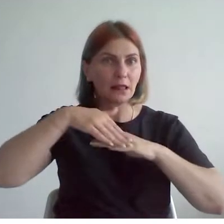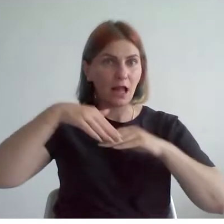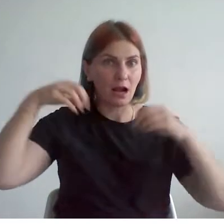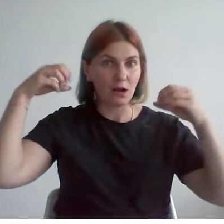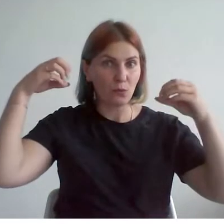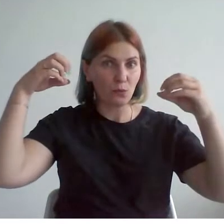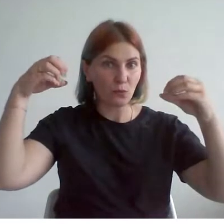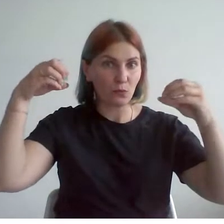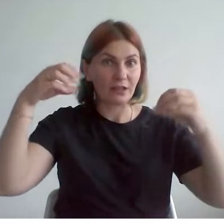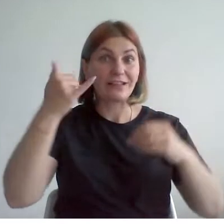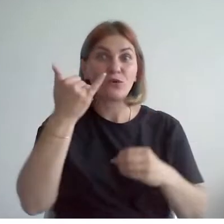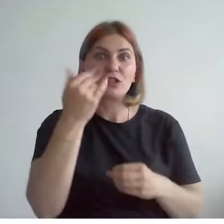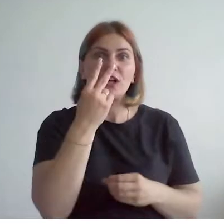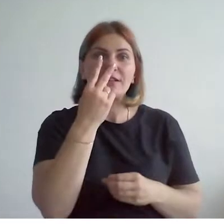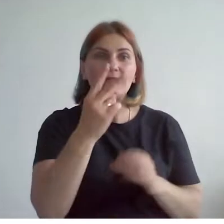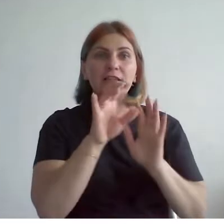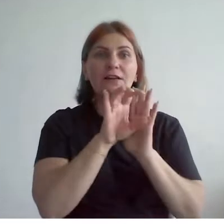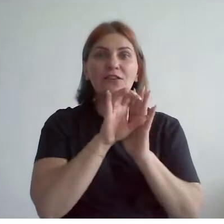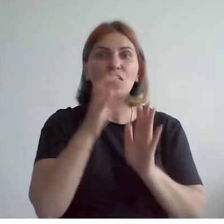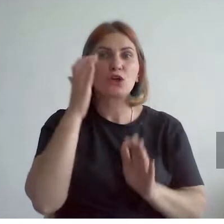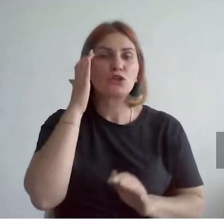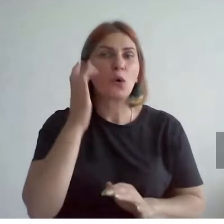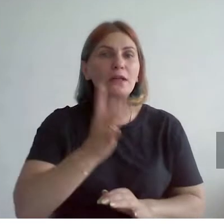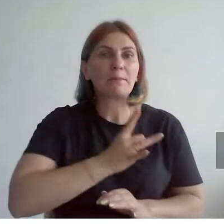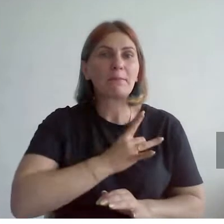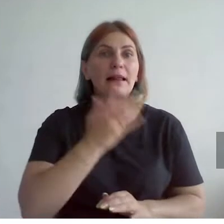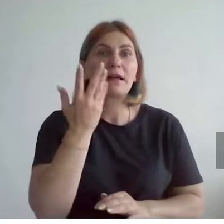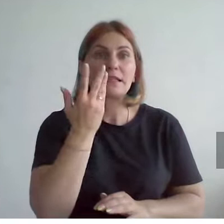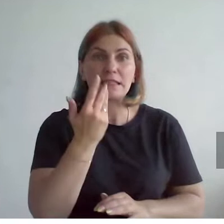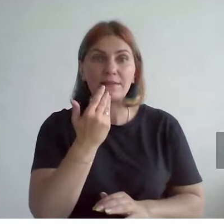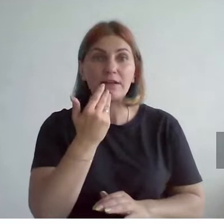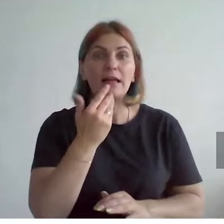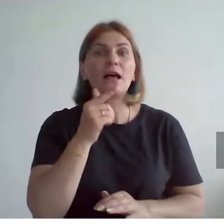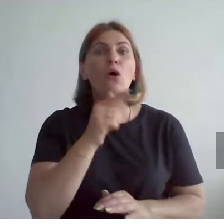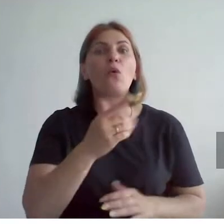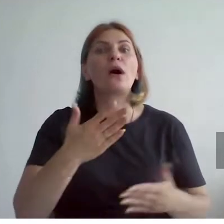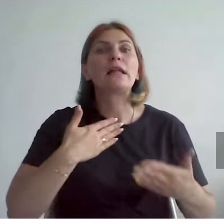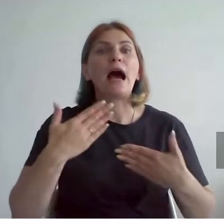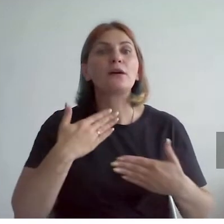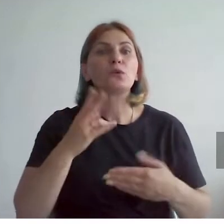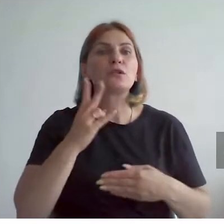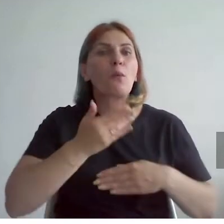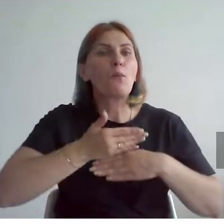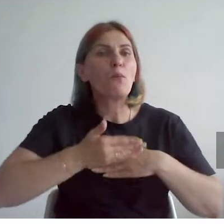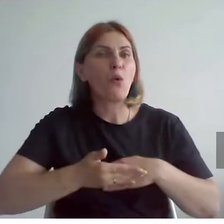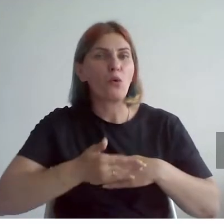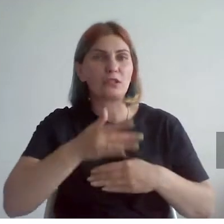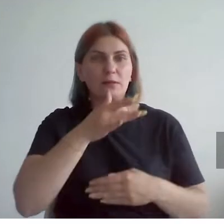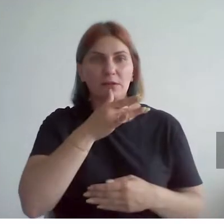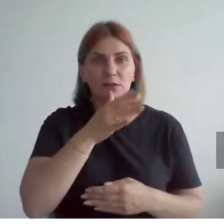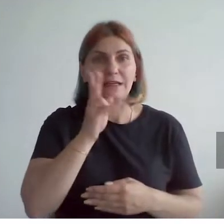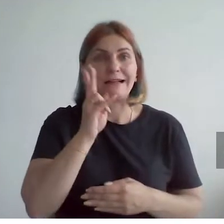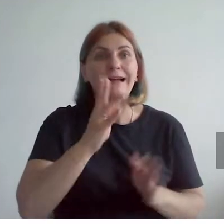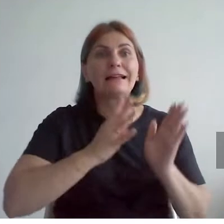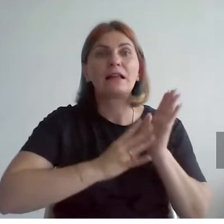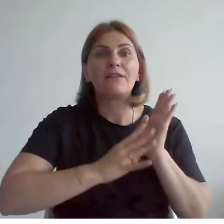перед глазами черно-белый снимок, он относится к более позднему времени, к 90-м